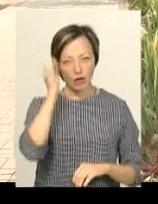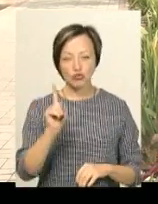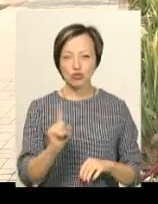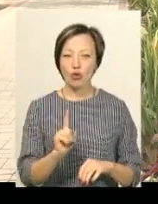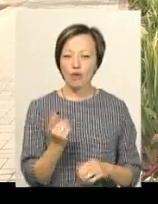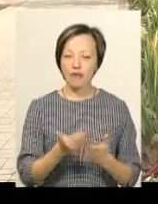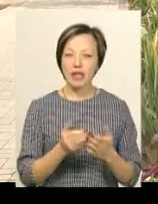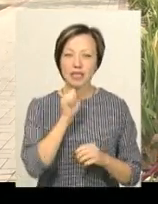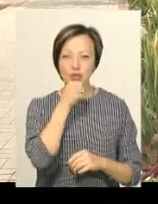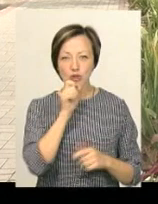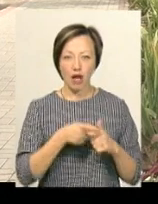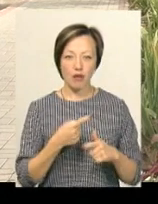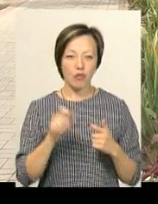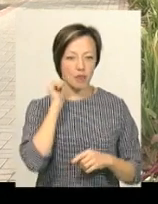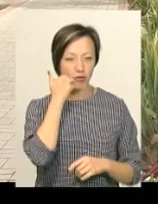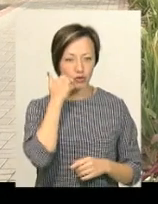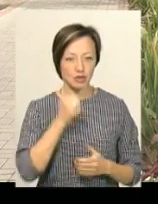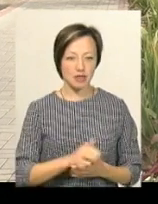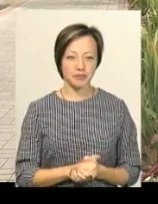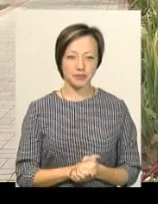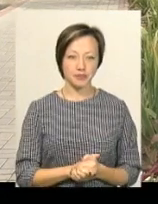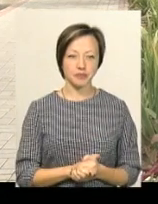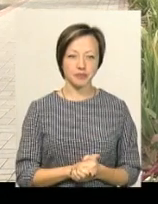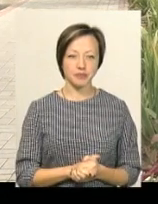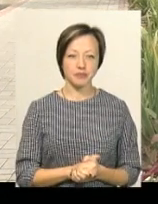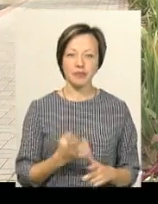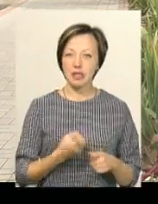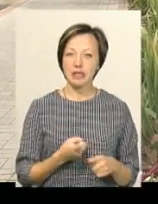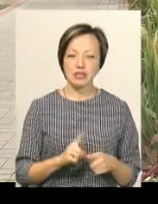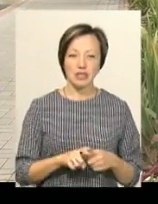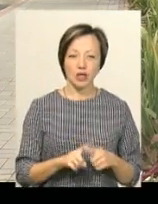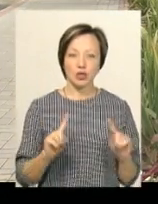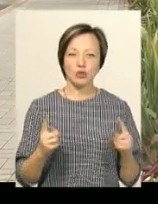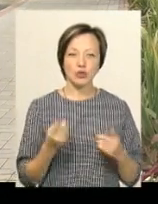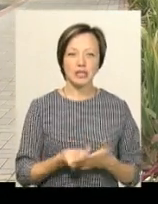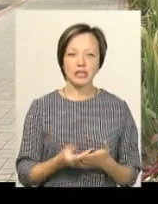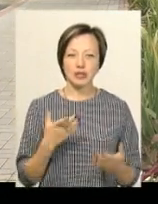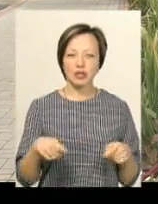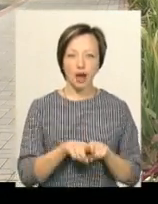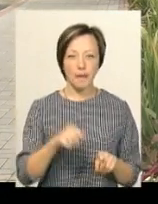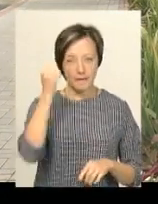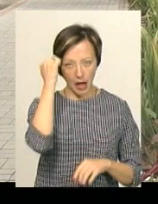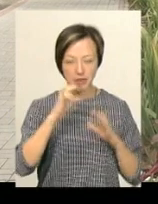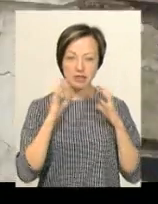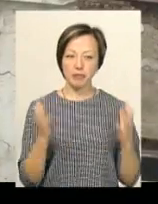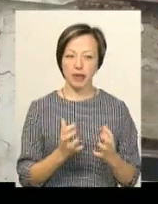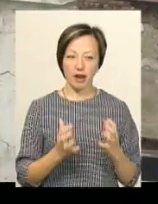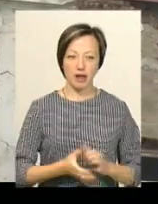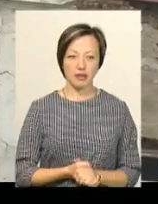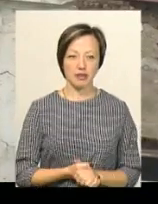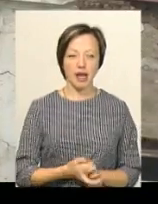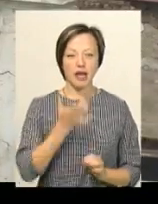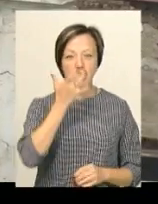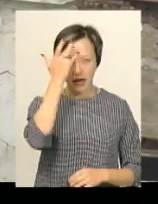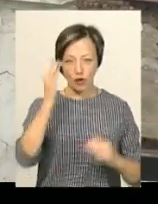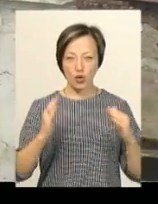їм розповідали дідусь або бабуся. Це дуже цінно, що така пам'ять зберігається. Літню